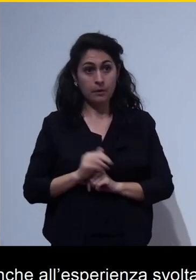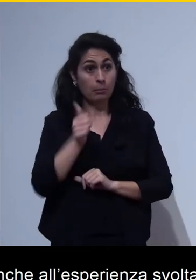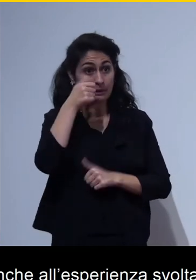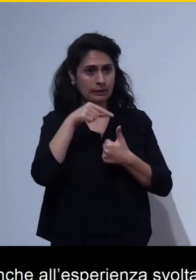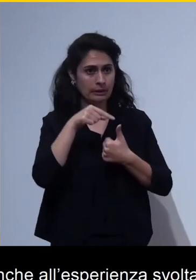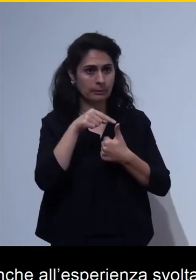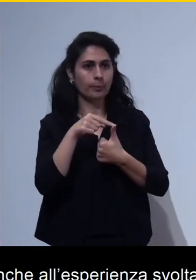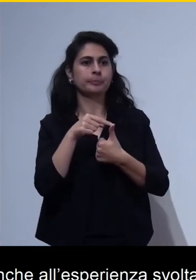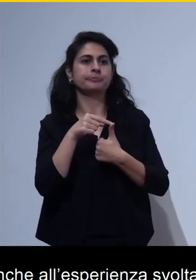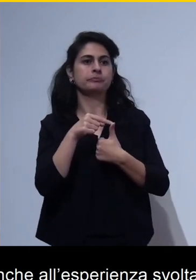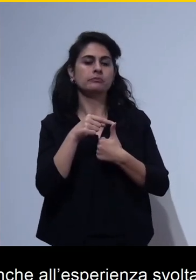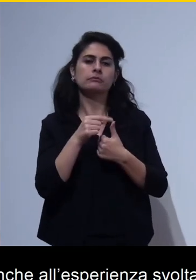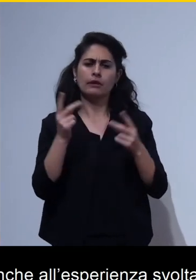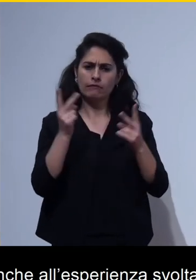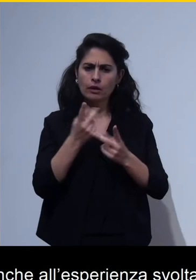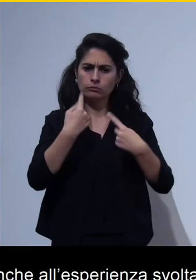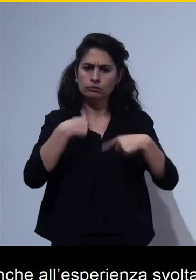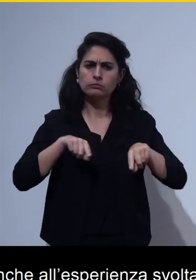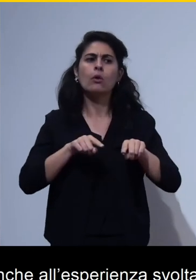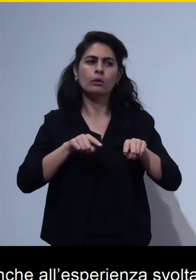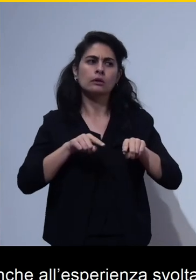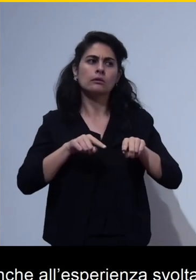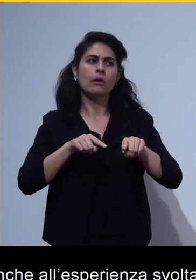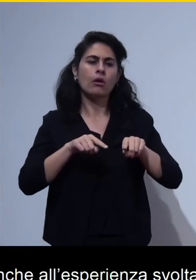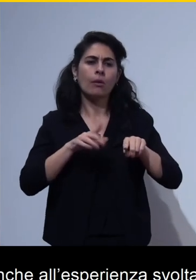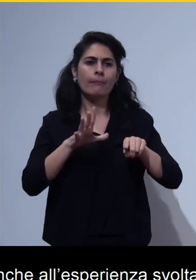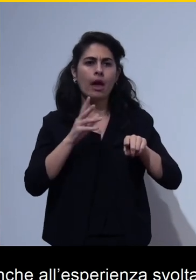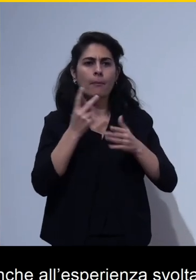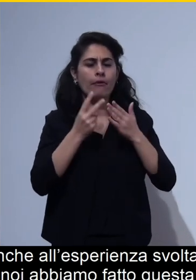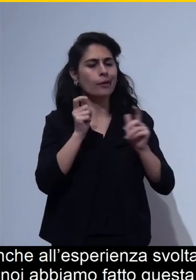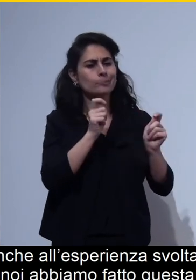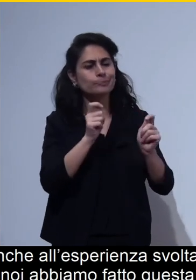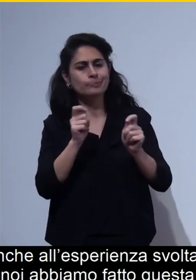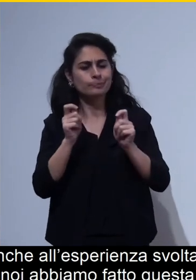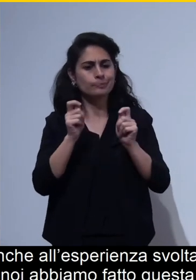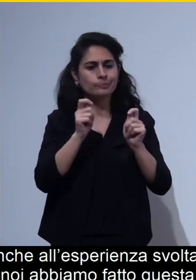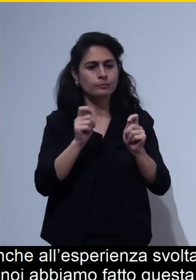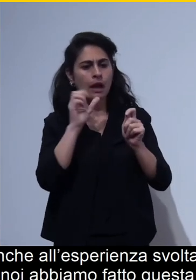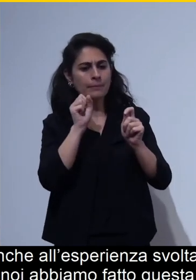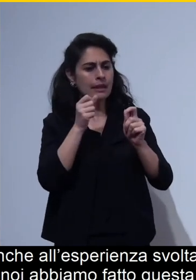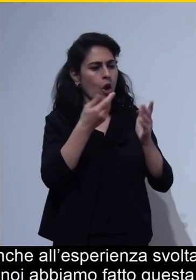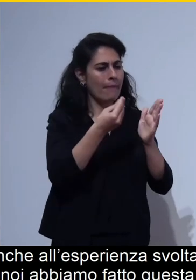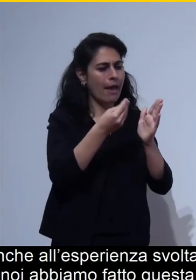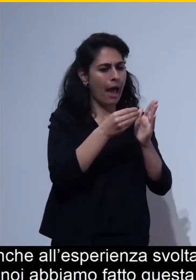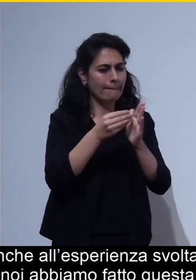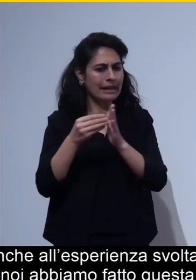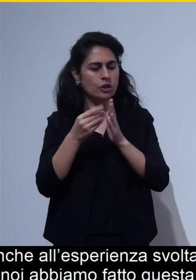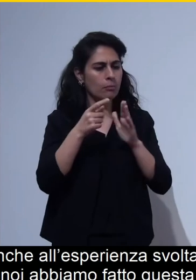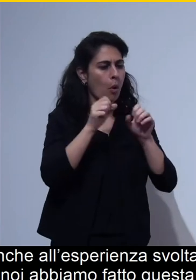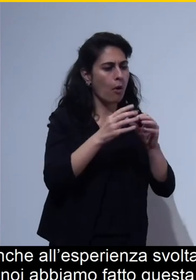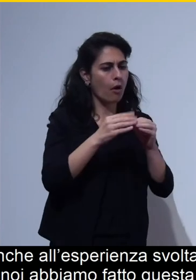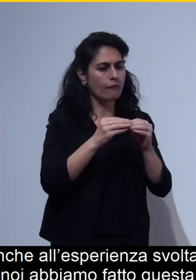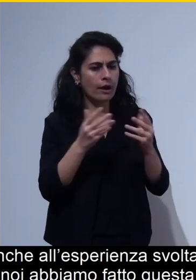vero, noi abbiamo fatto questa analisi rispetto a quello che si può fare con queste applicazioni, ma vale sempre